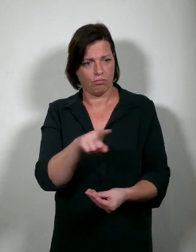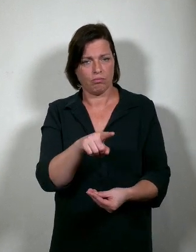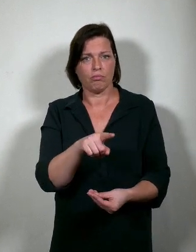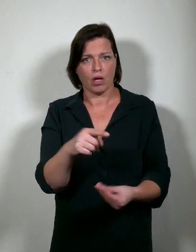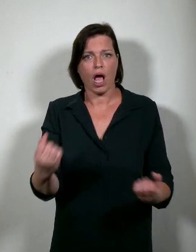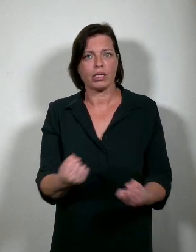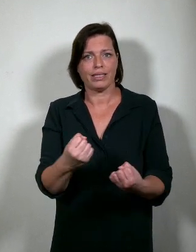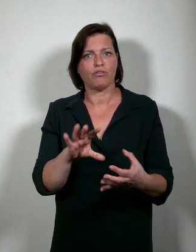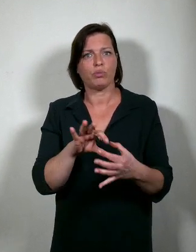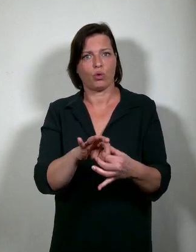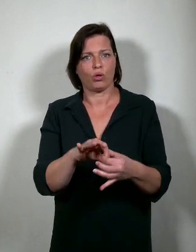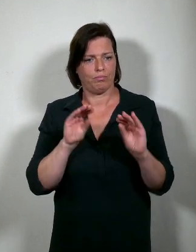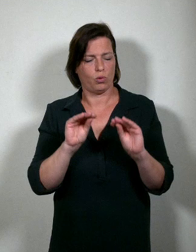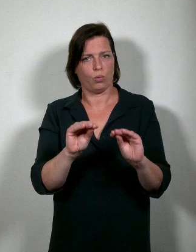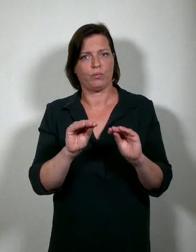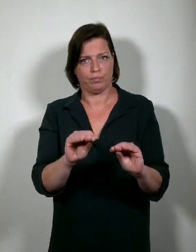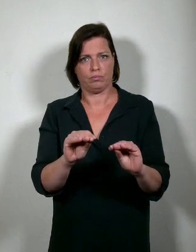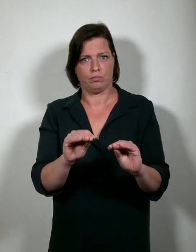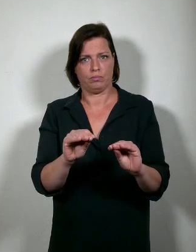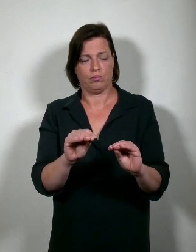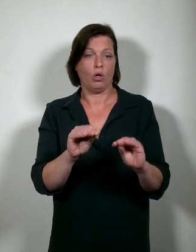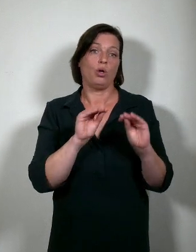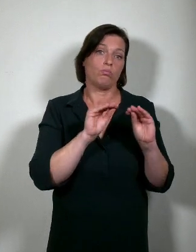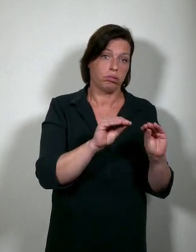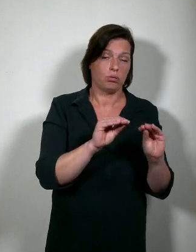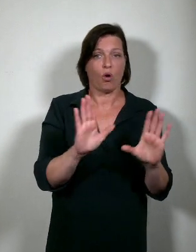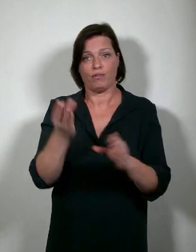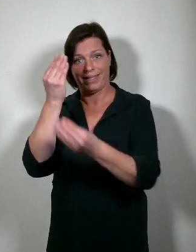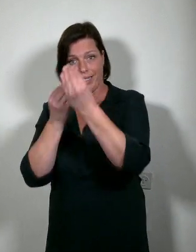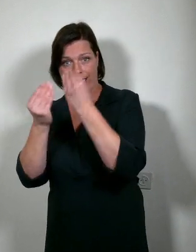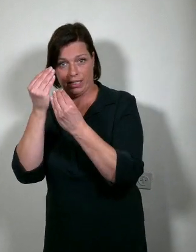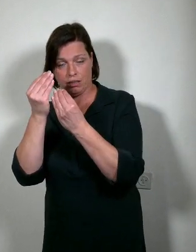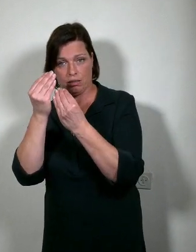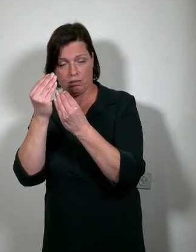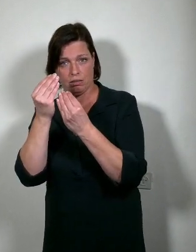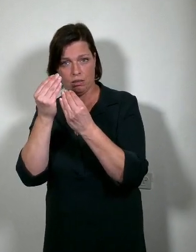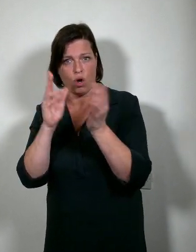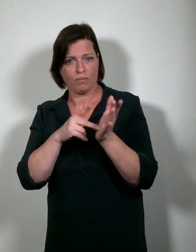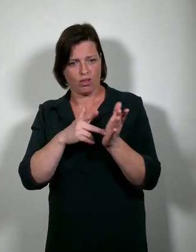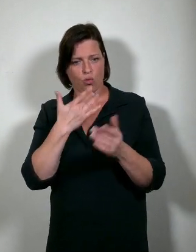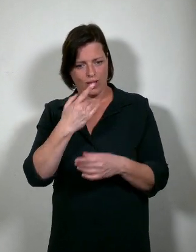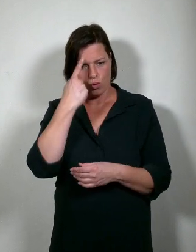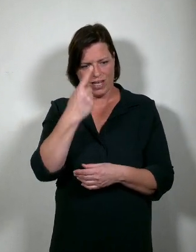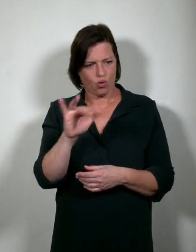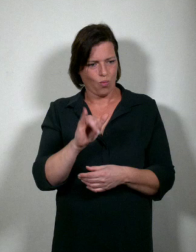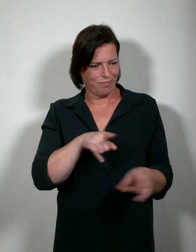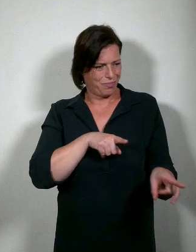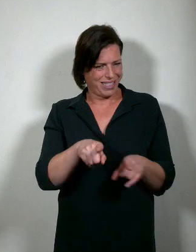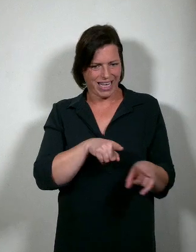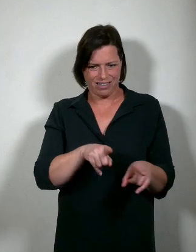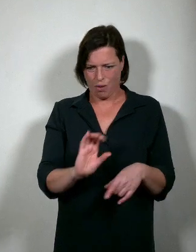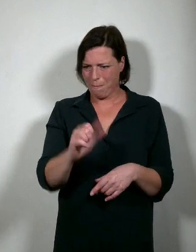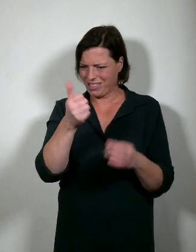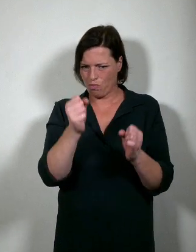bij het onderwijs gebeuren. Bij dosseren en bij leren. Om uit te maken wat het precies is, dat